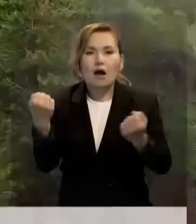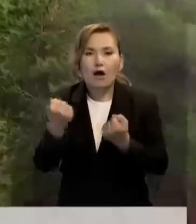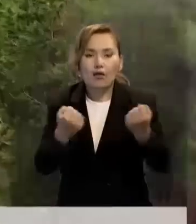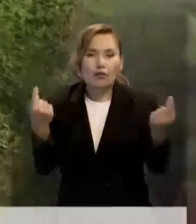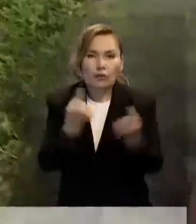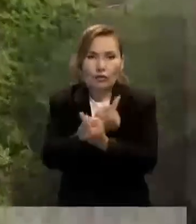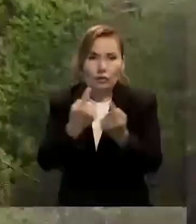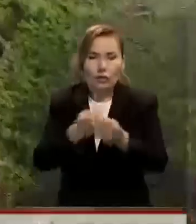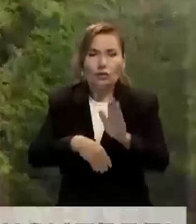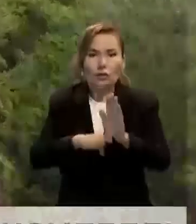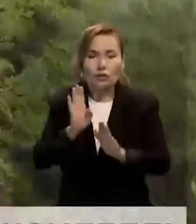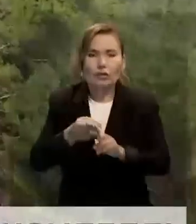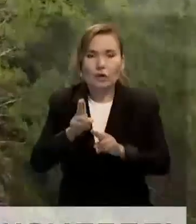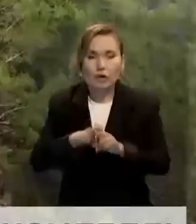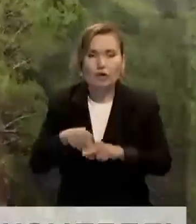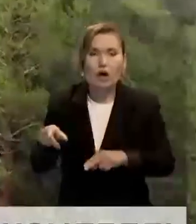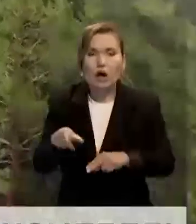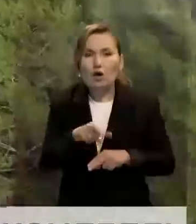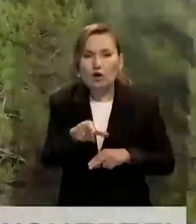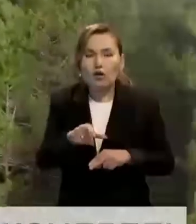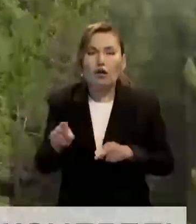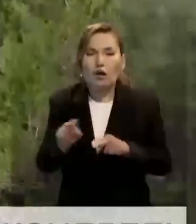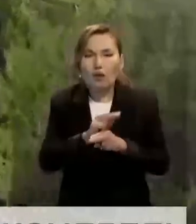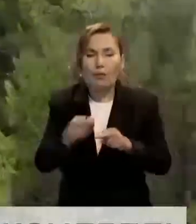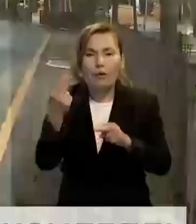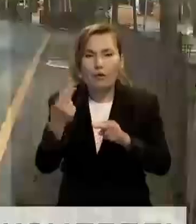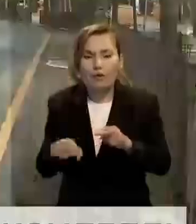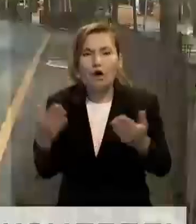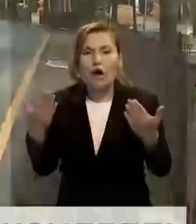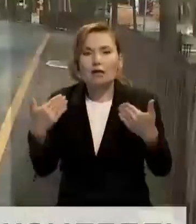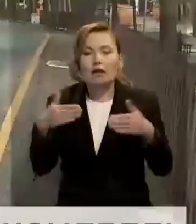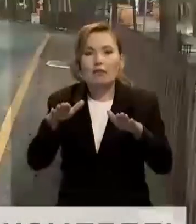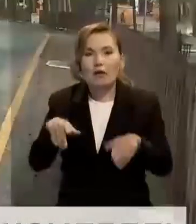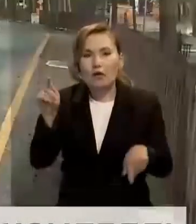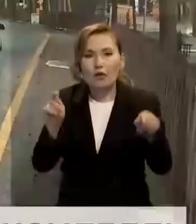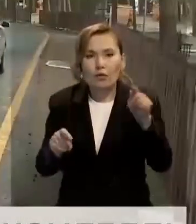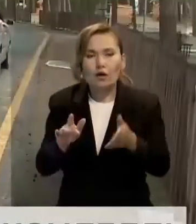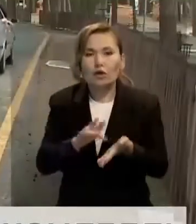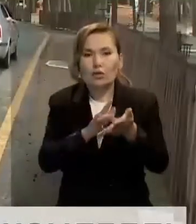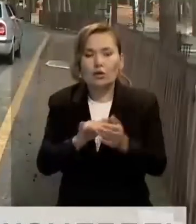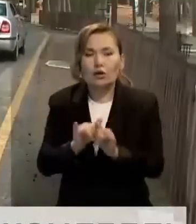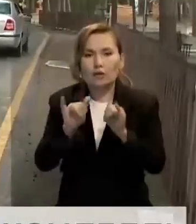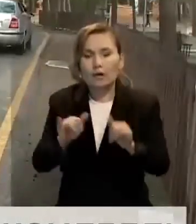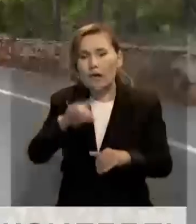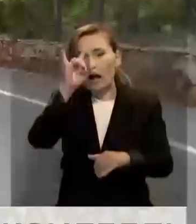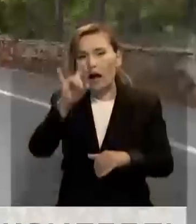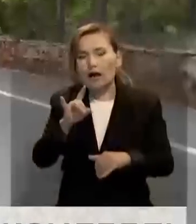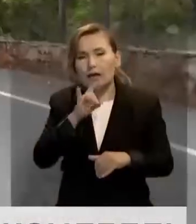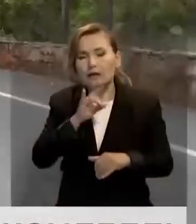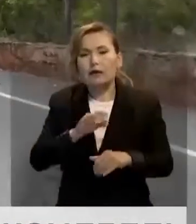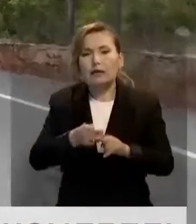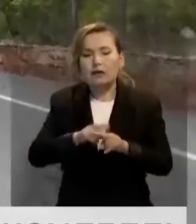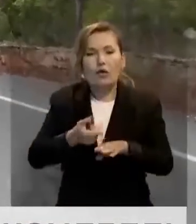Құрорт төңірлерді жол жағдайын еғұрлым жақсарған сайын, онда демалушылар ғатарыда соғырлым көбейеді. Қазақстанның үнжу